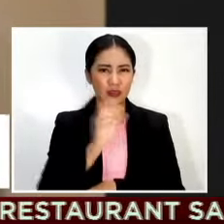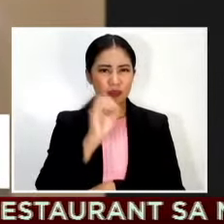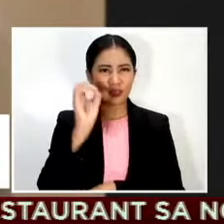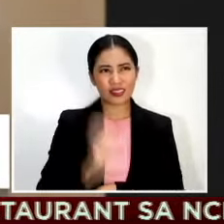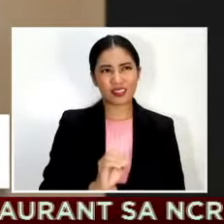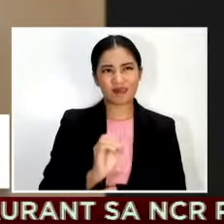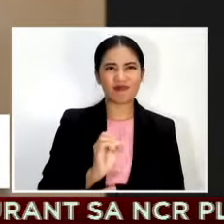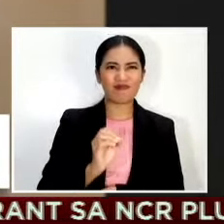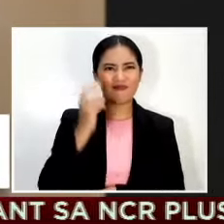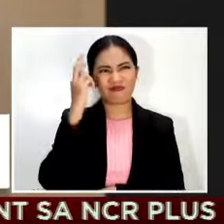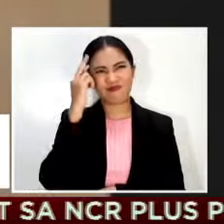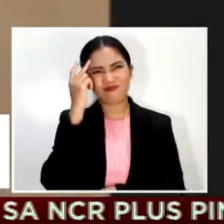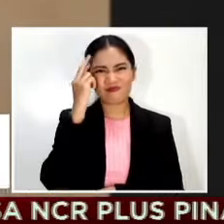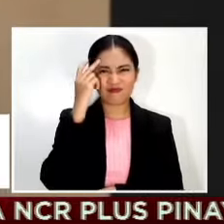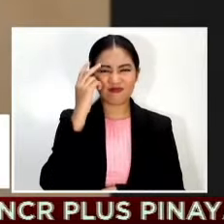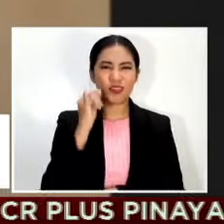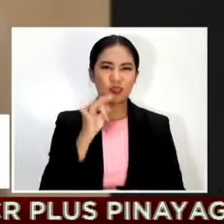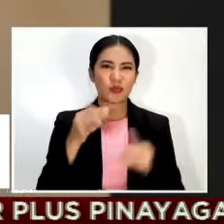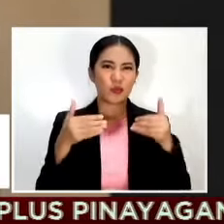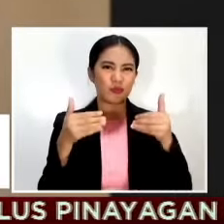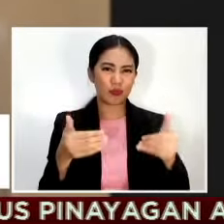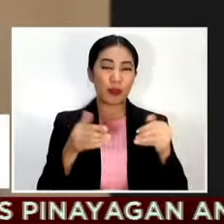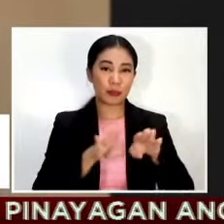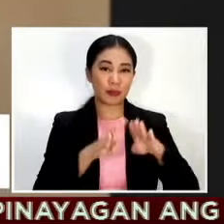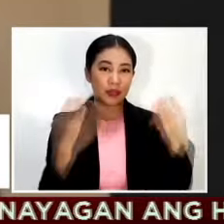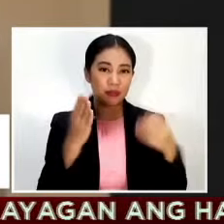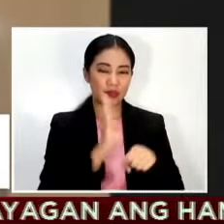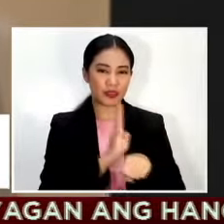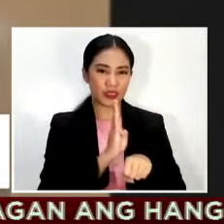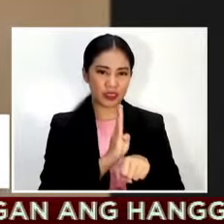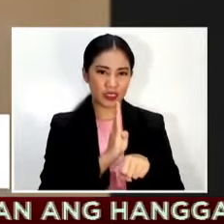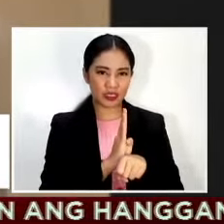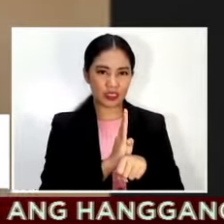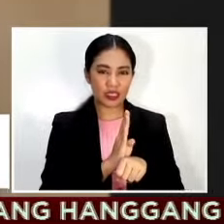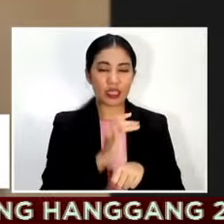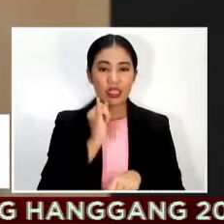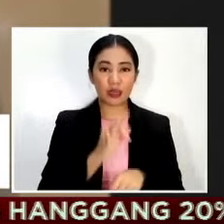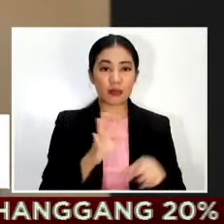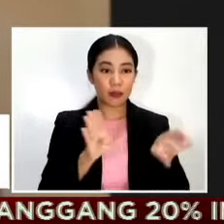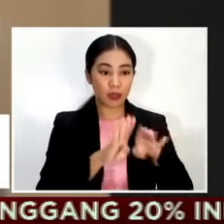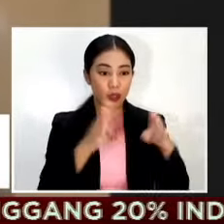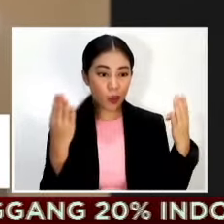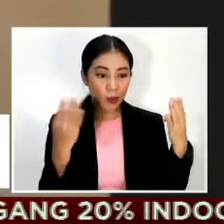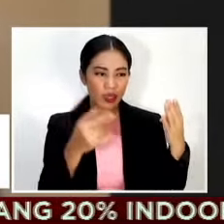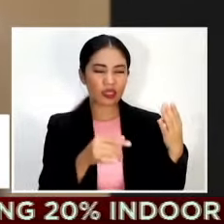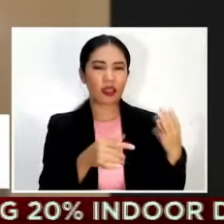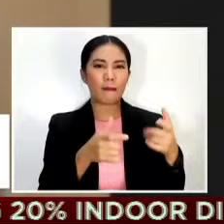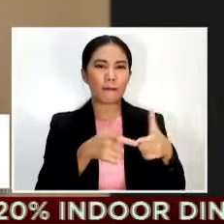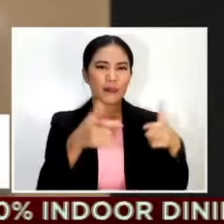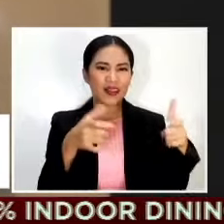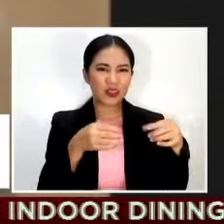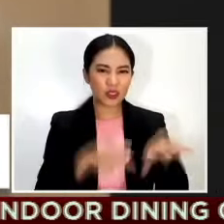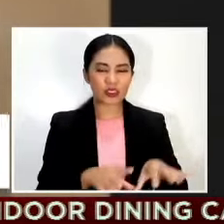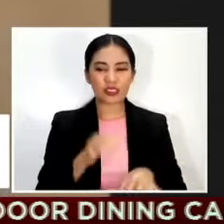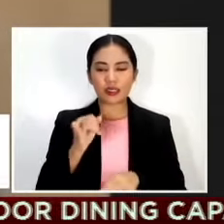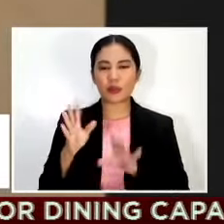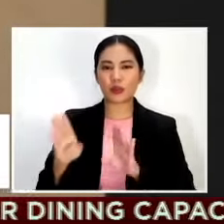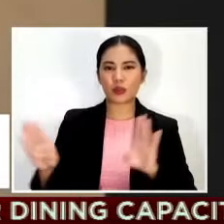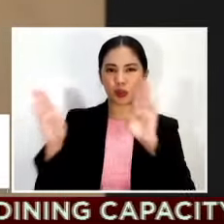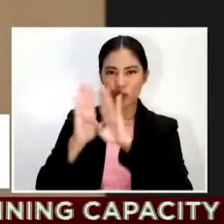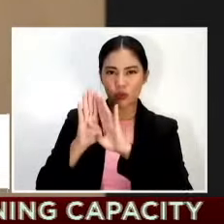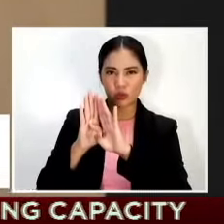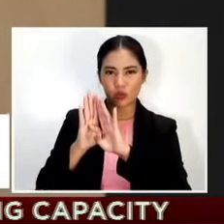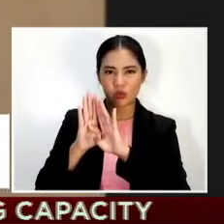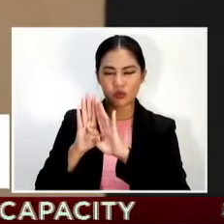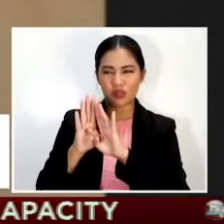kami kung tutuloy pasok pag magbukas mas malaking loss pag hindi nagbukas paano yung mga staff